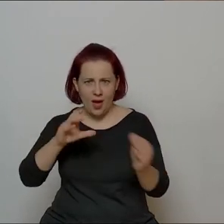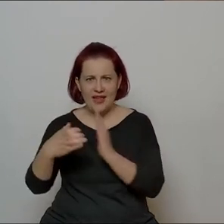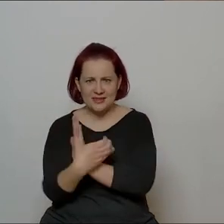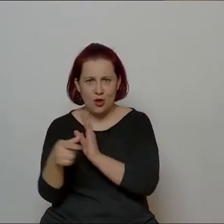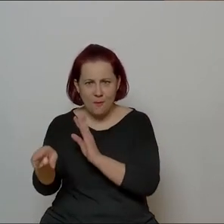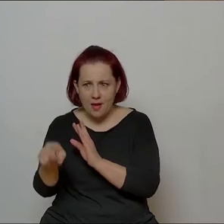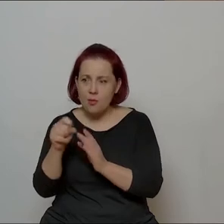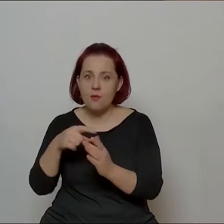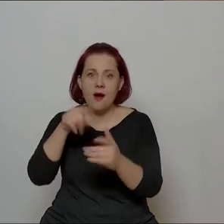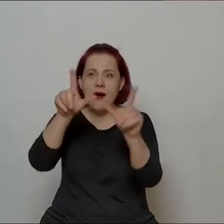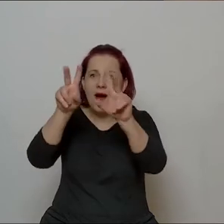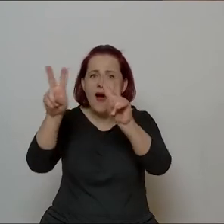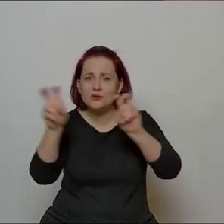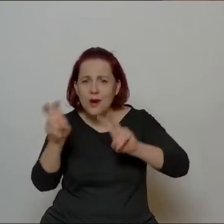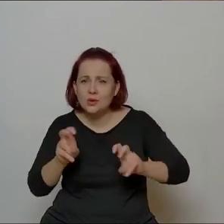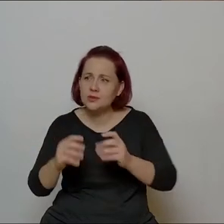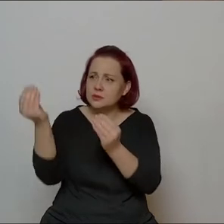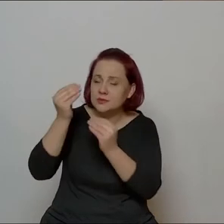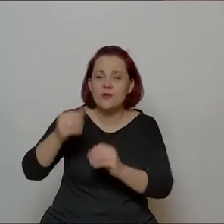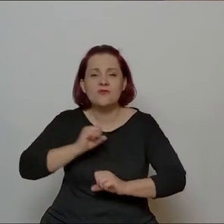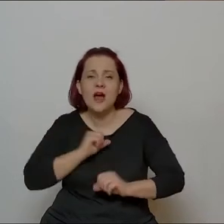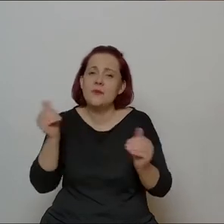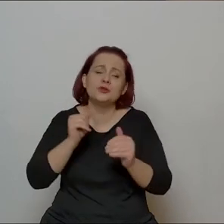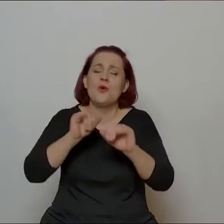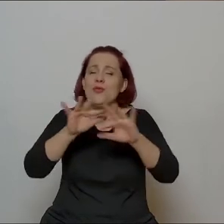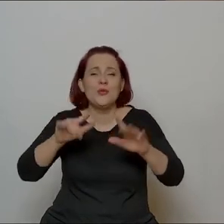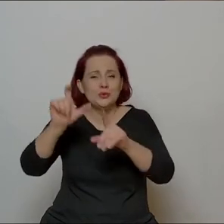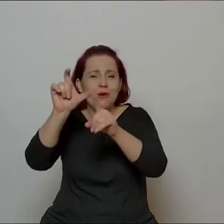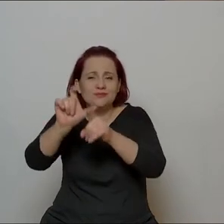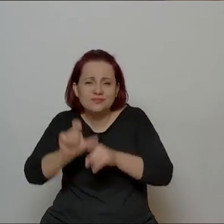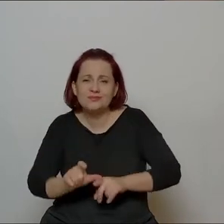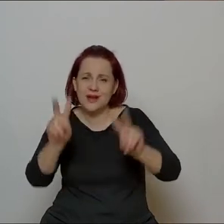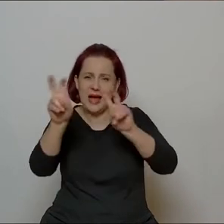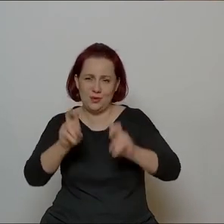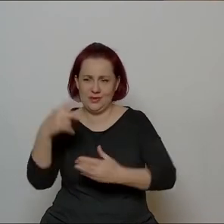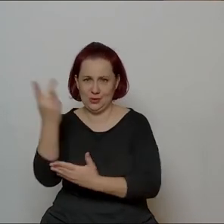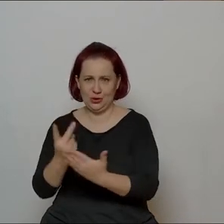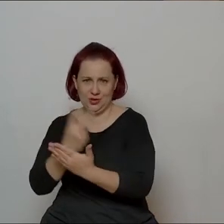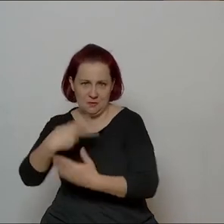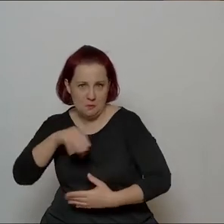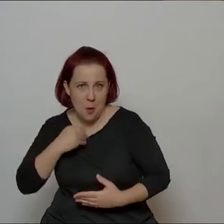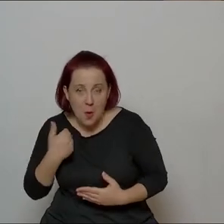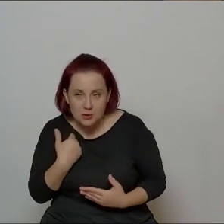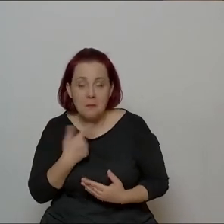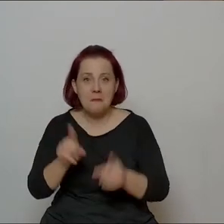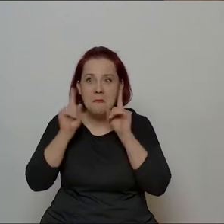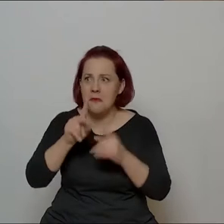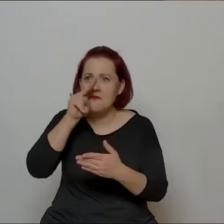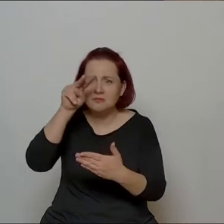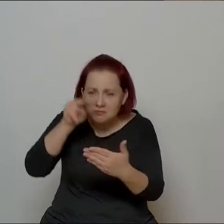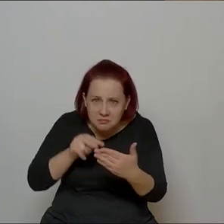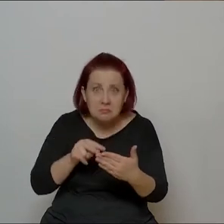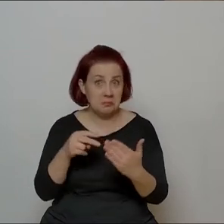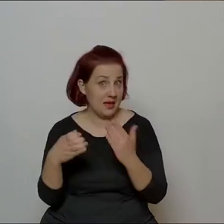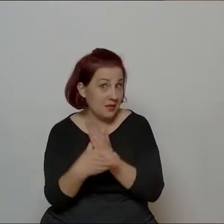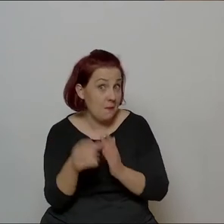pochłaniałam tam hasła, to było fajne, bo można było sobie ile się chce tych haseł przeczytać, prawda? I to rzeczywiście wyglądało jako encyklopedia, bo